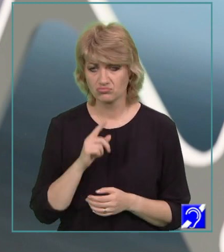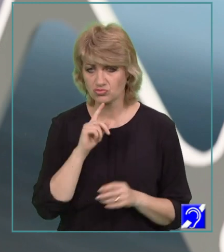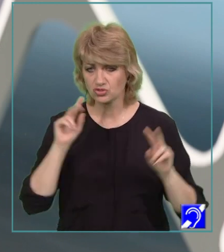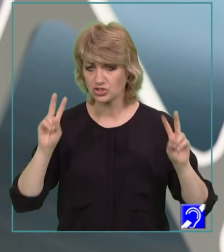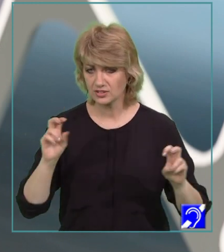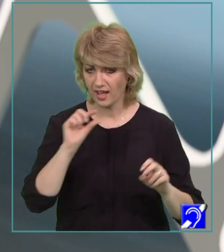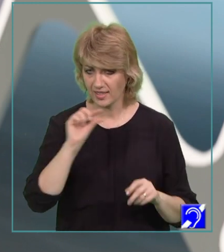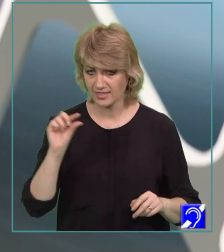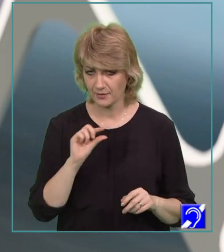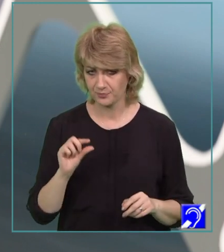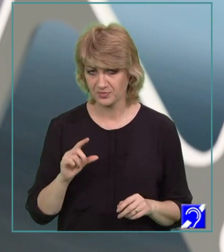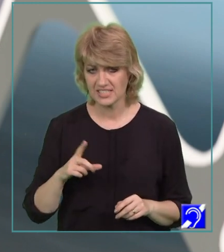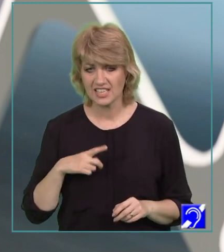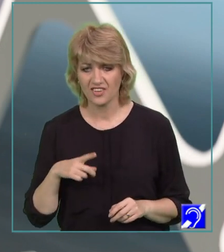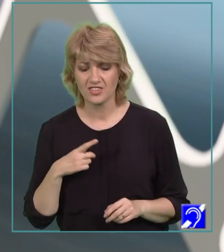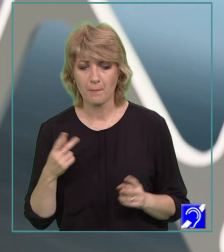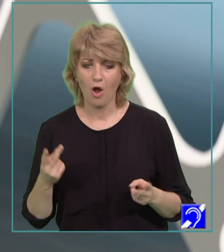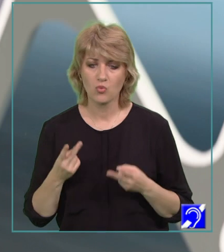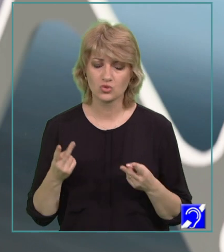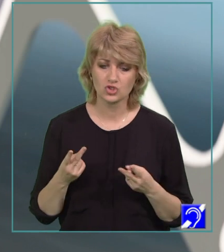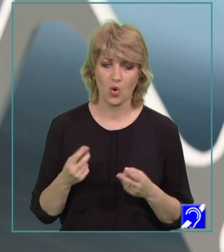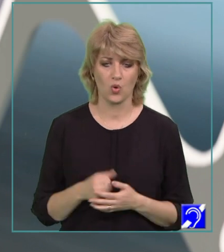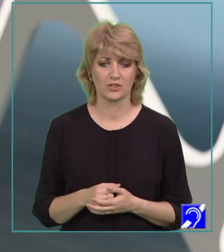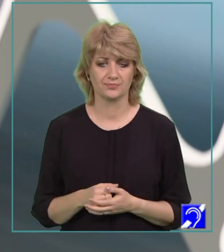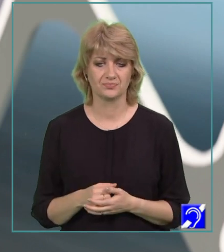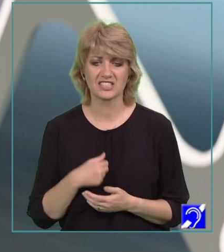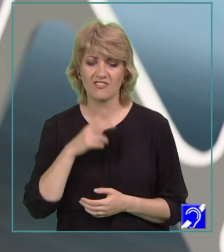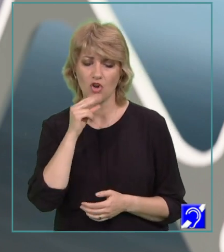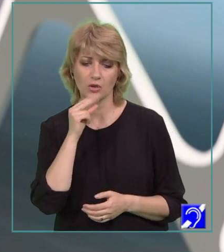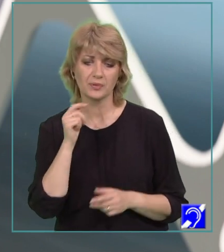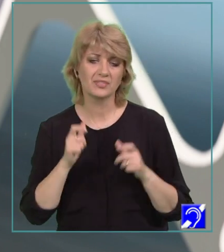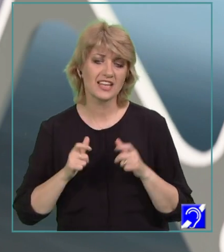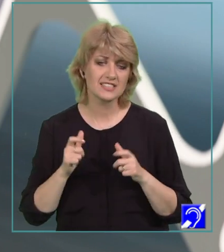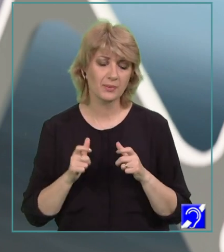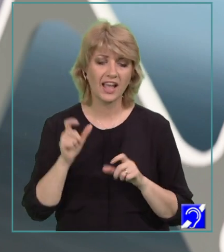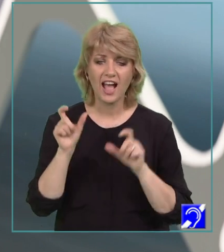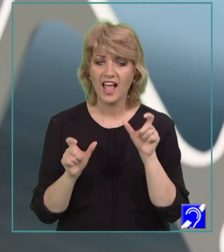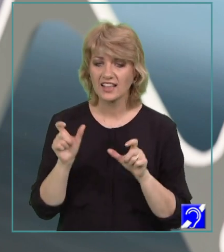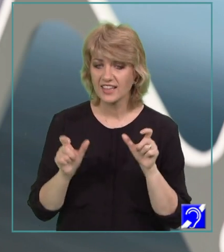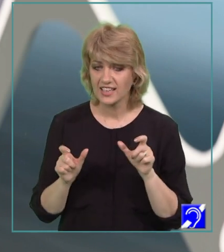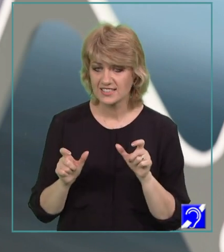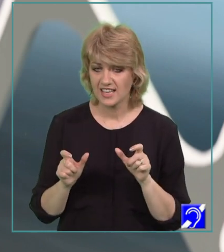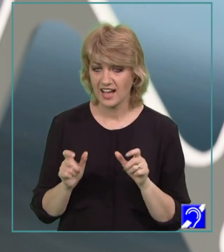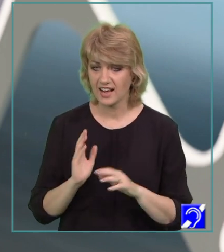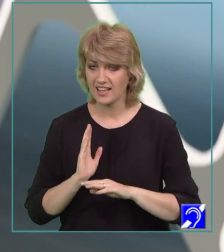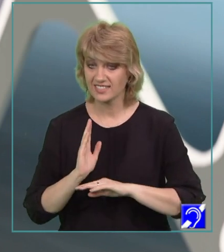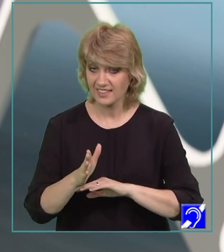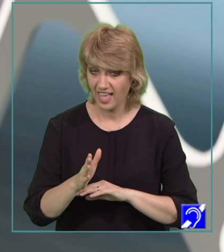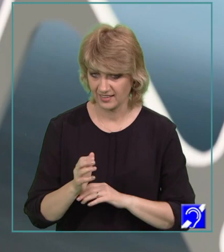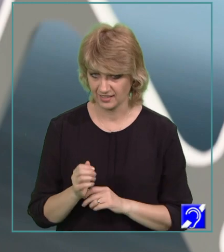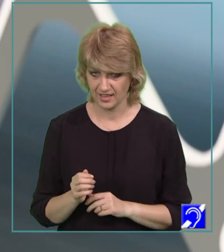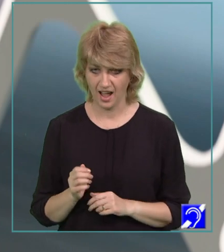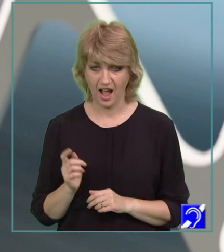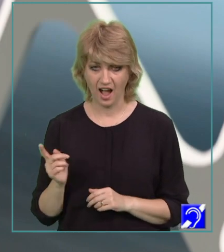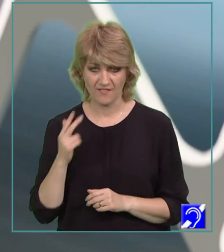să ne fie mai ușor să vorbim despre caracterizarea directă a